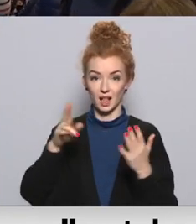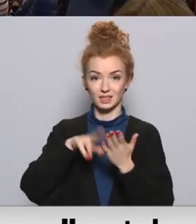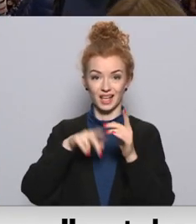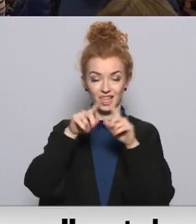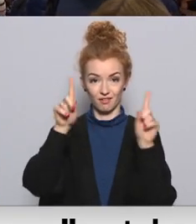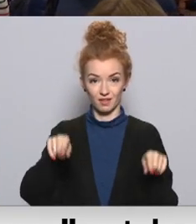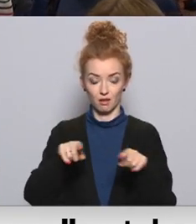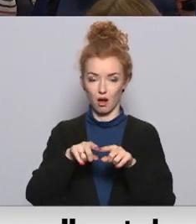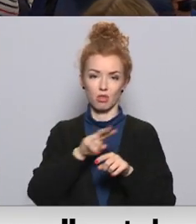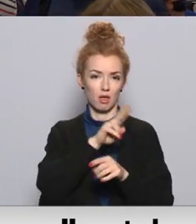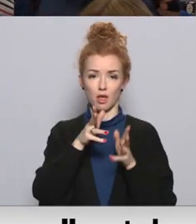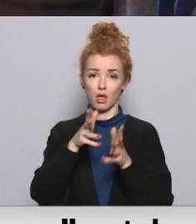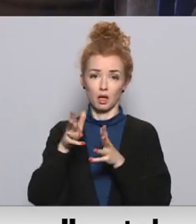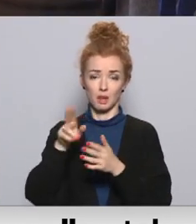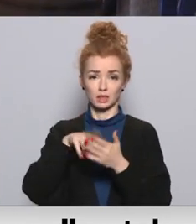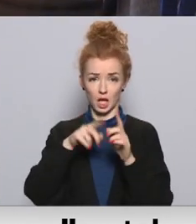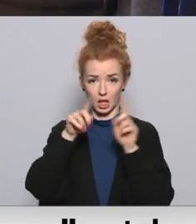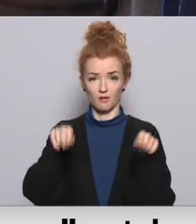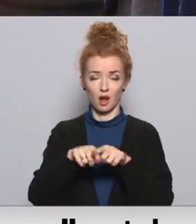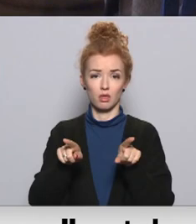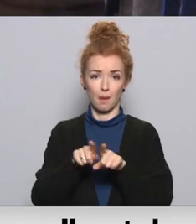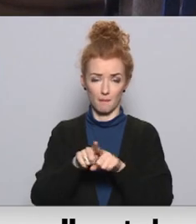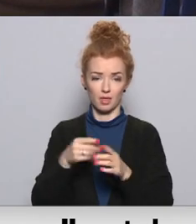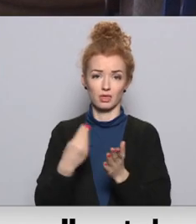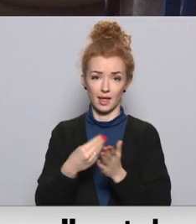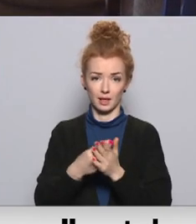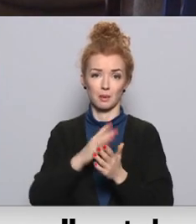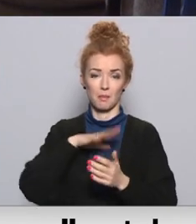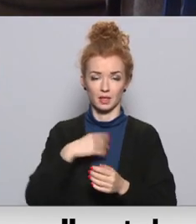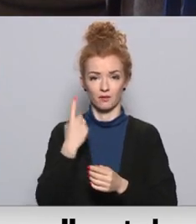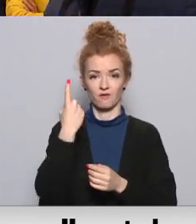derīgumu tas neietekmē, certifikāts ir derīgs arī pēc vienas Jansen potes.